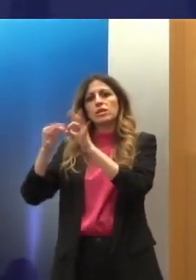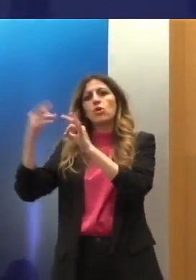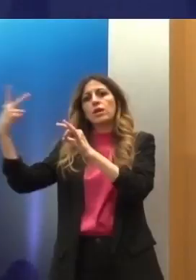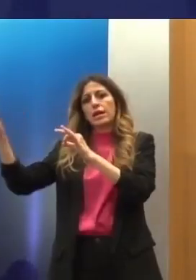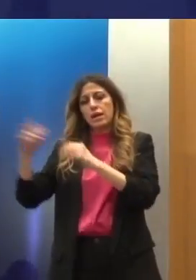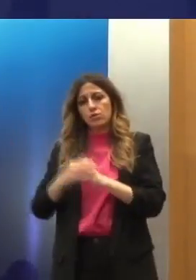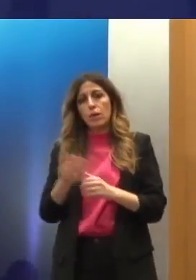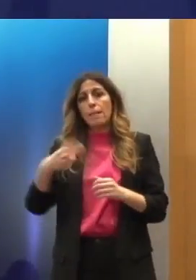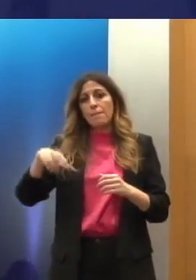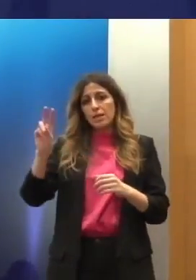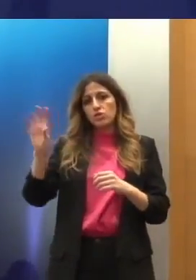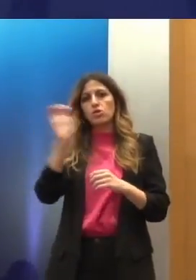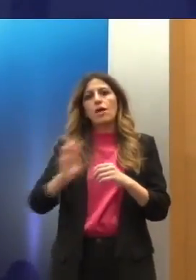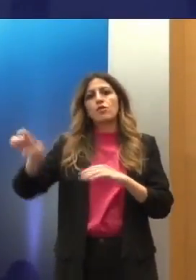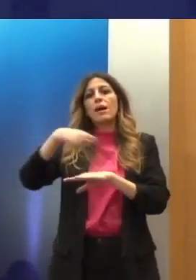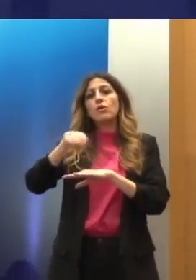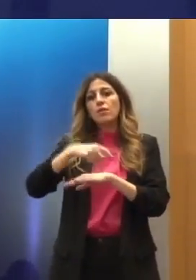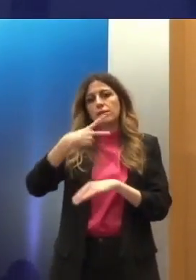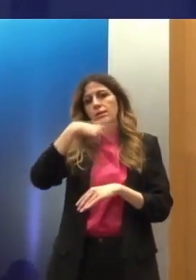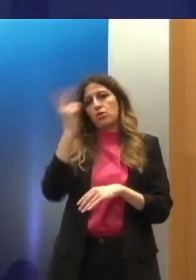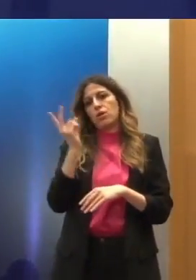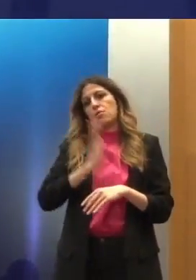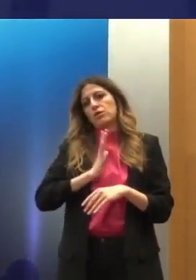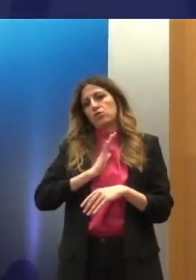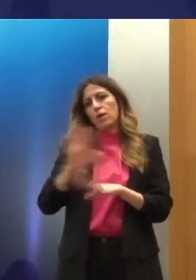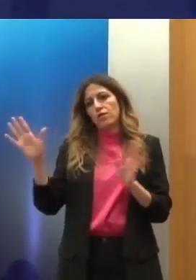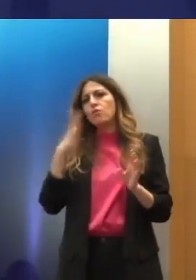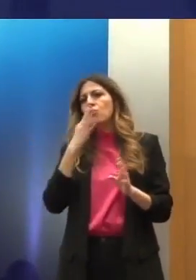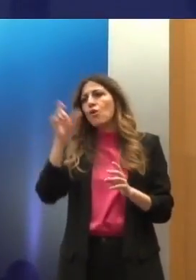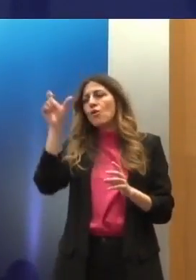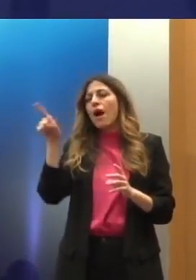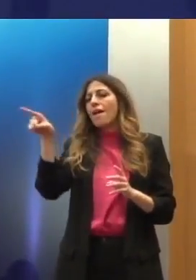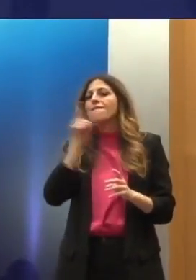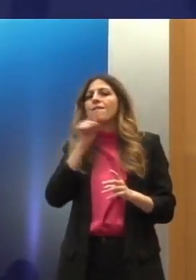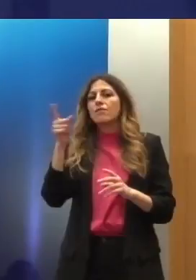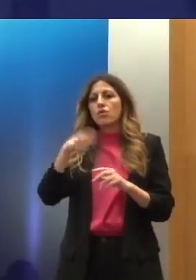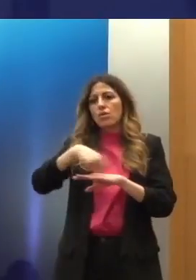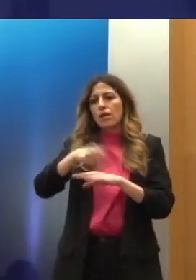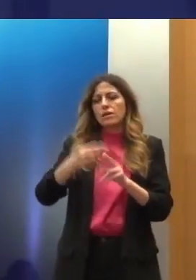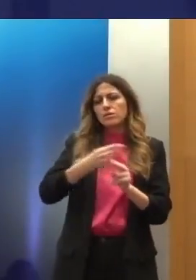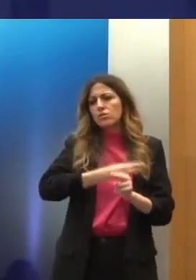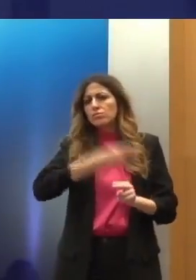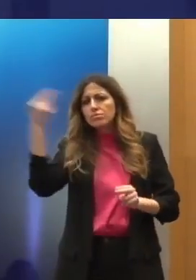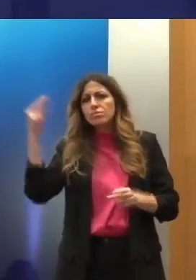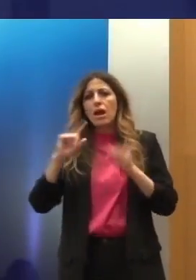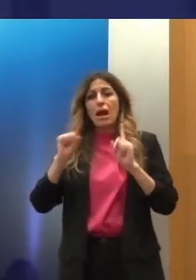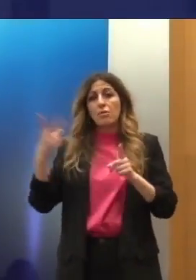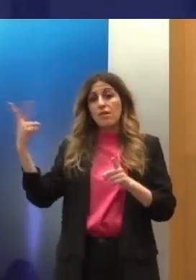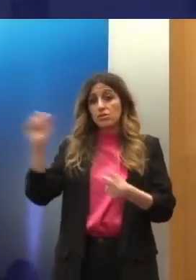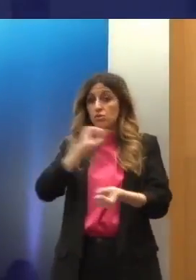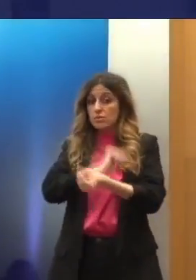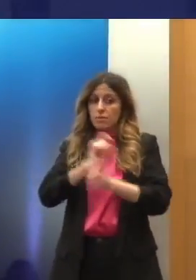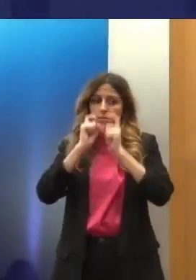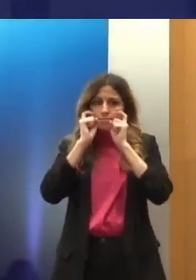Δικαστήριο του Δικαιωμάτου, ανθρώπου με τη μεγάλη του δημοφιλία και με την υποχρεωτικότητα και δεσμευτικότητα των αποφάσεών του και